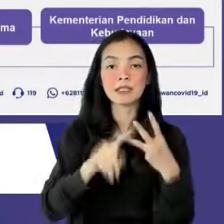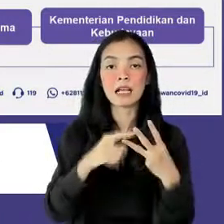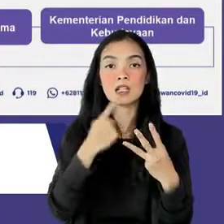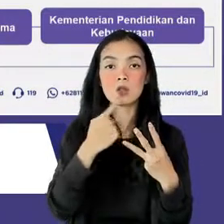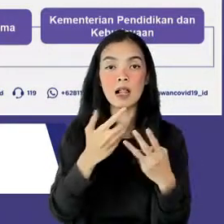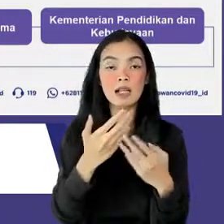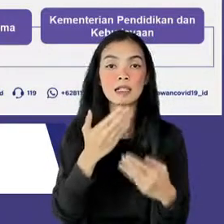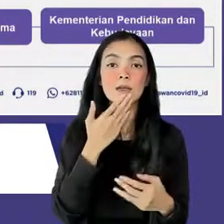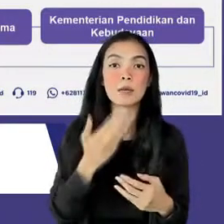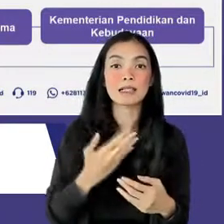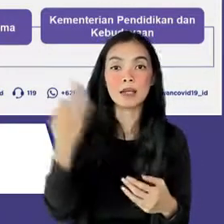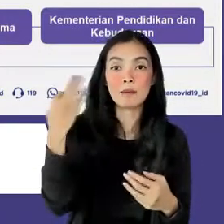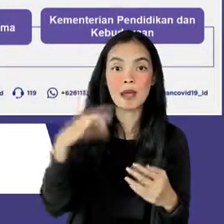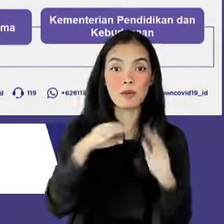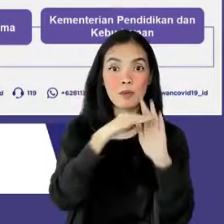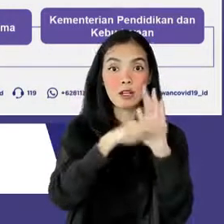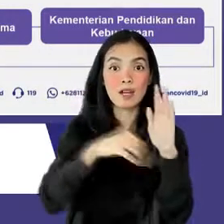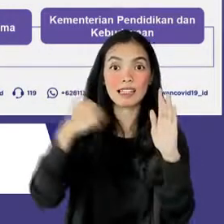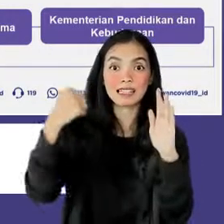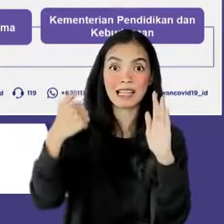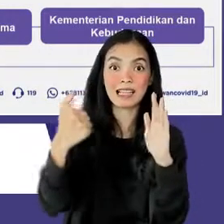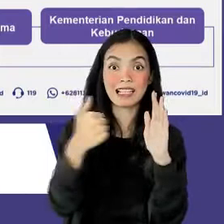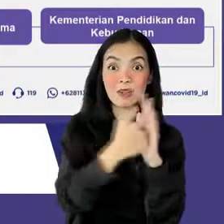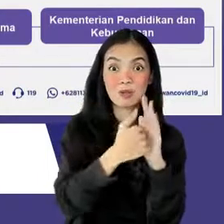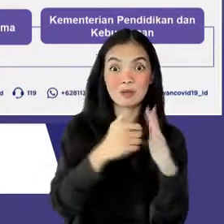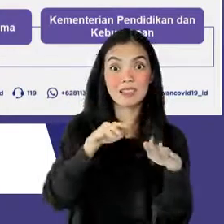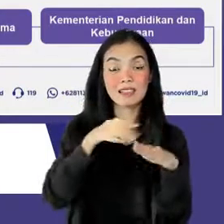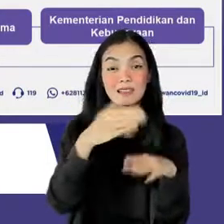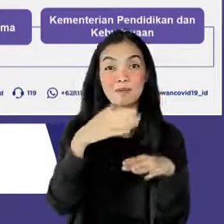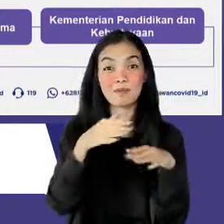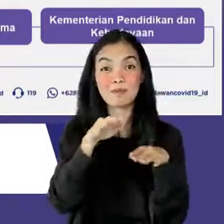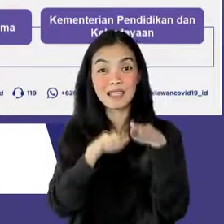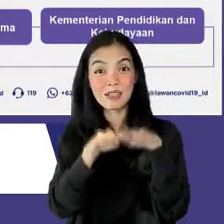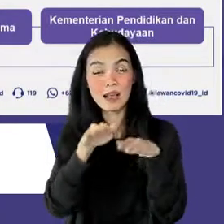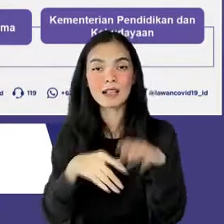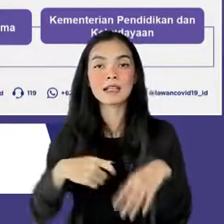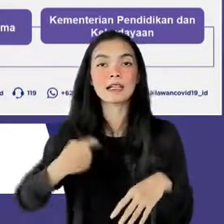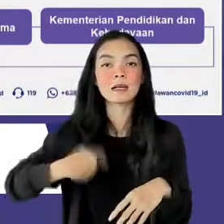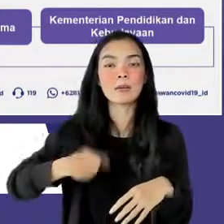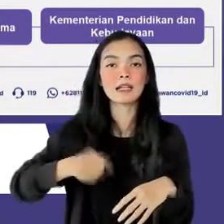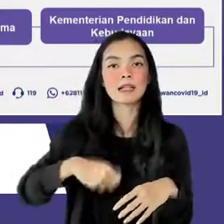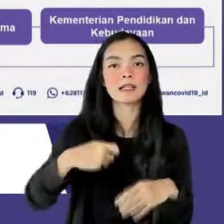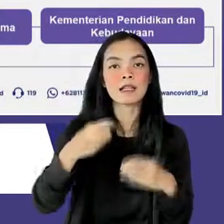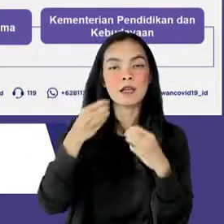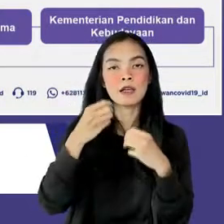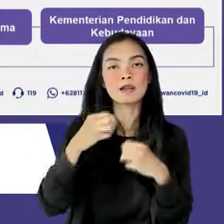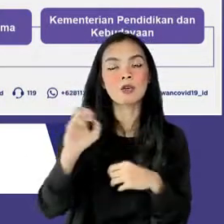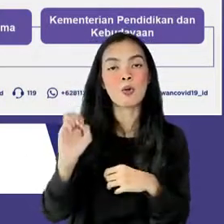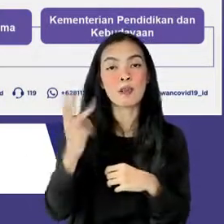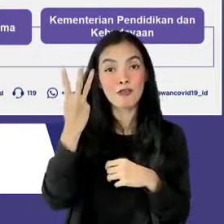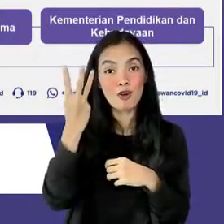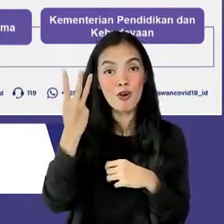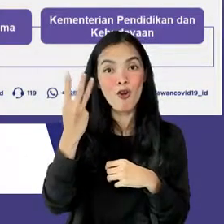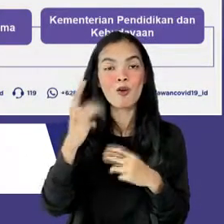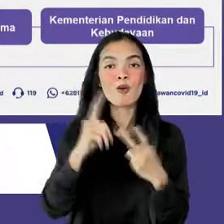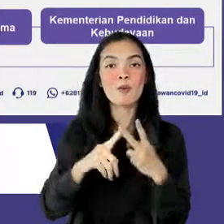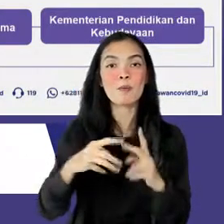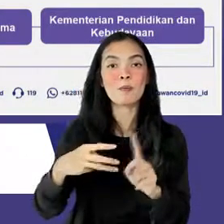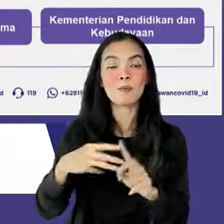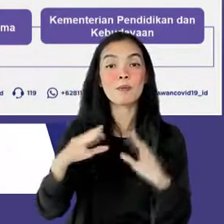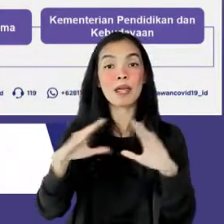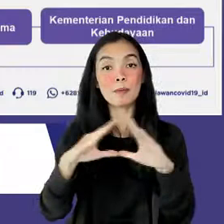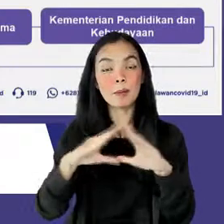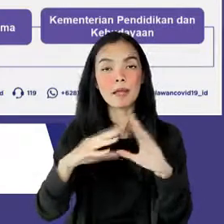kebiasaan baru menjalankan protokol kesehatan, Kementerian Komunikasi dan Informasi, Badan Nasional Penanggulangan Bencana,